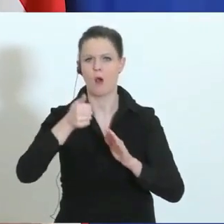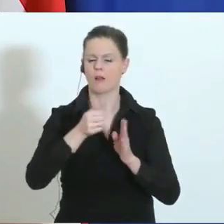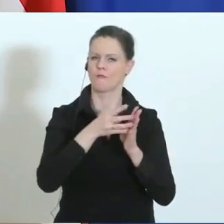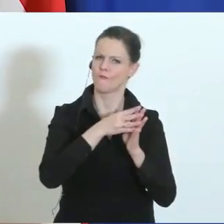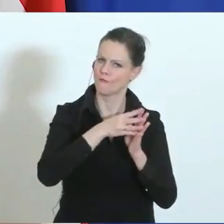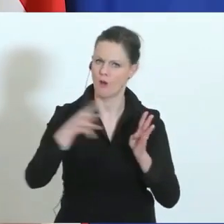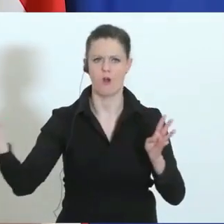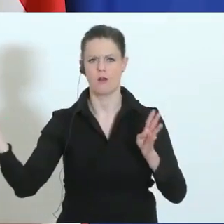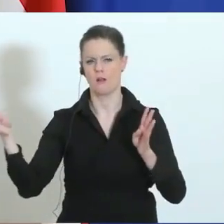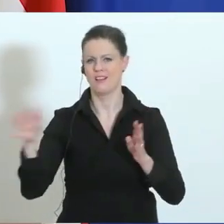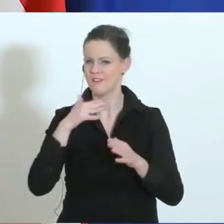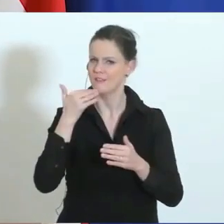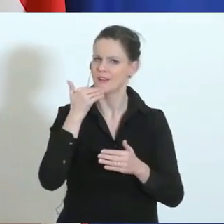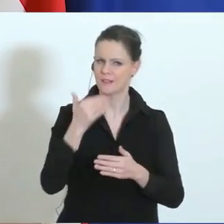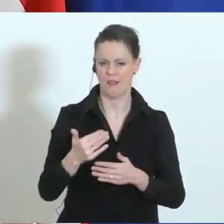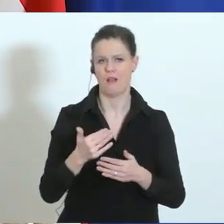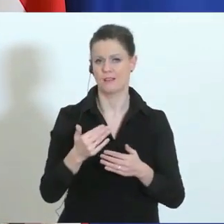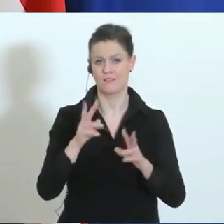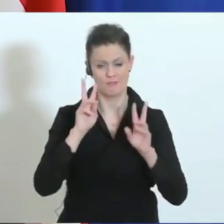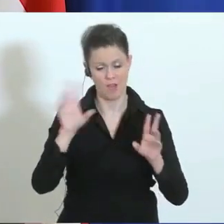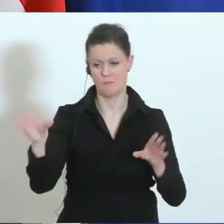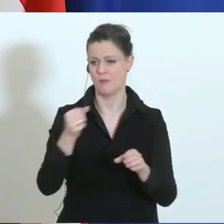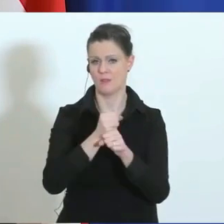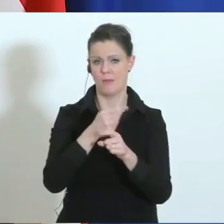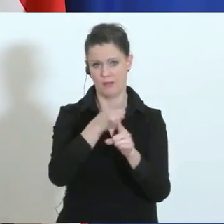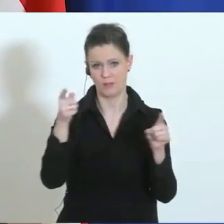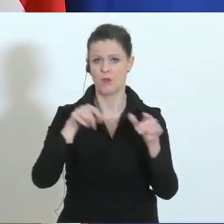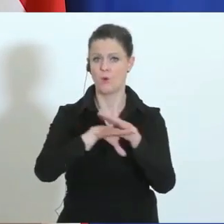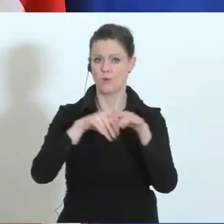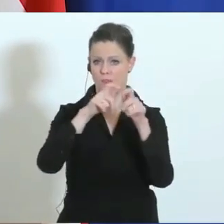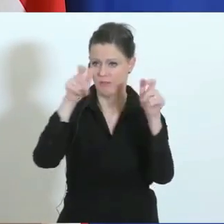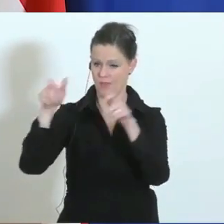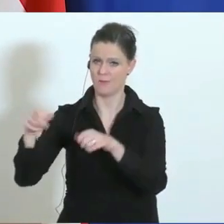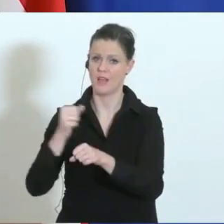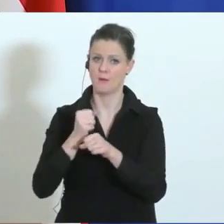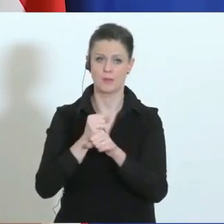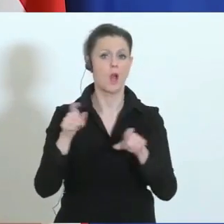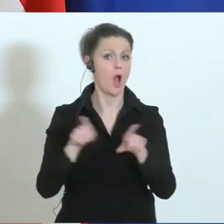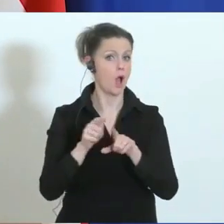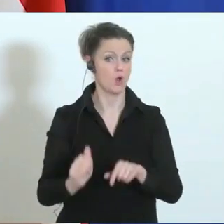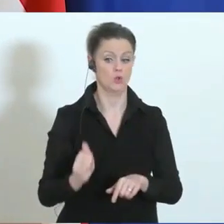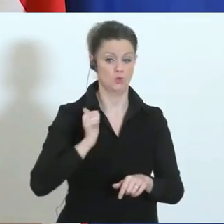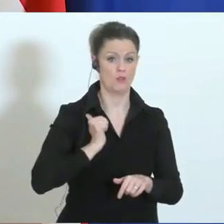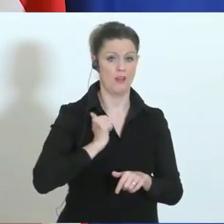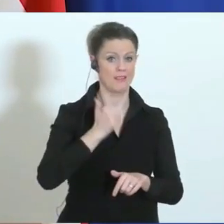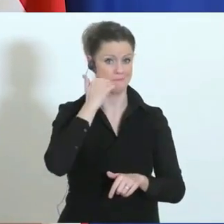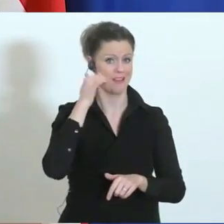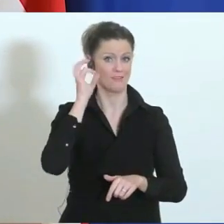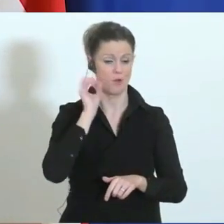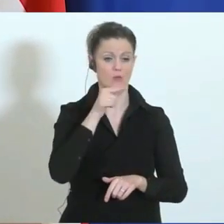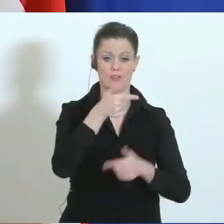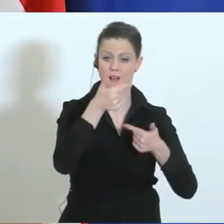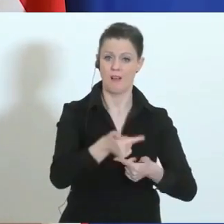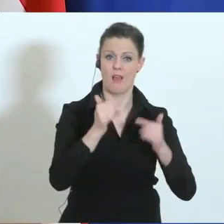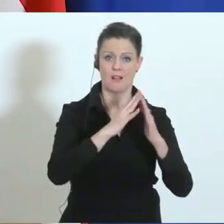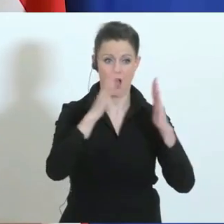gefüllt. Großes Danke, wie gesagt, an die Mitarbeiterinnen und Mitarbeiter der Unternehmen, auch an die Soldatinnen und Soldaten, die in den Lagerhäusern